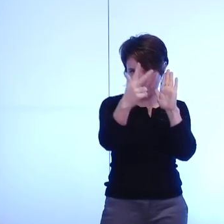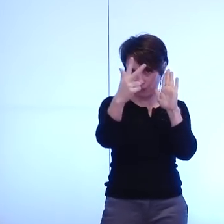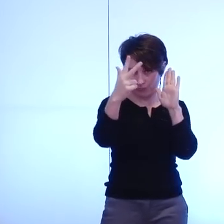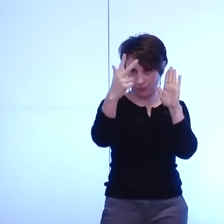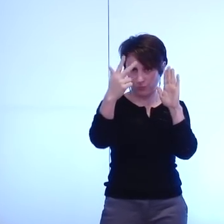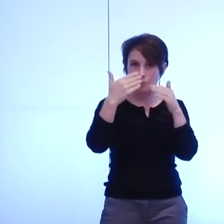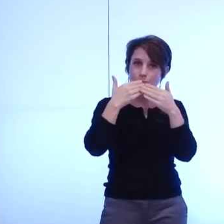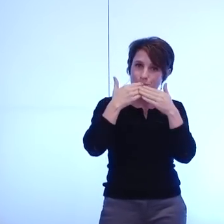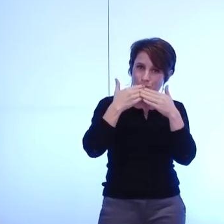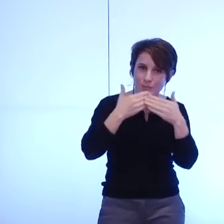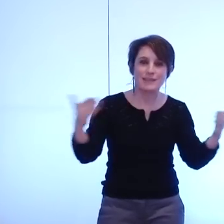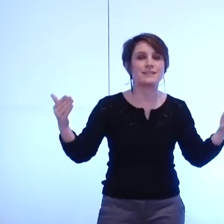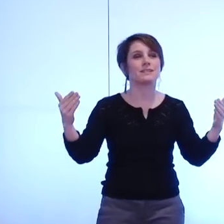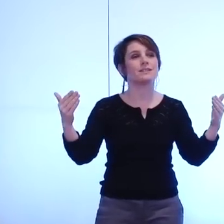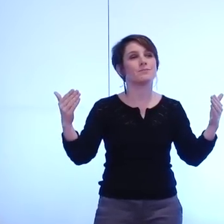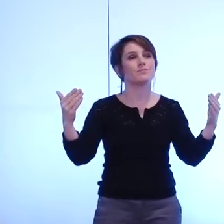je vous remercie